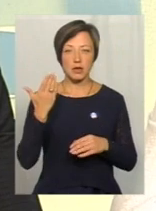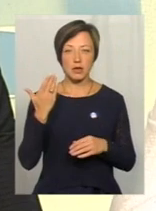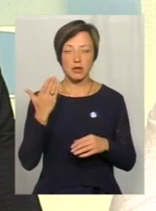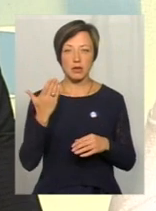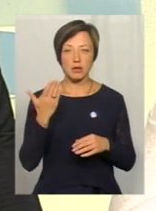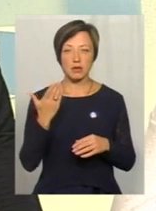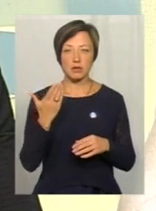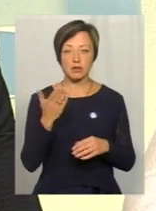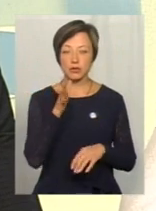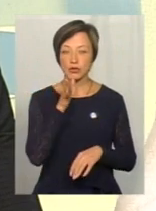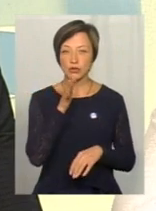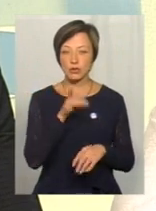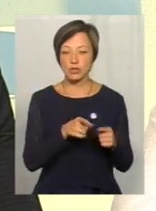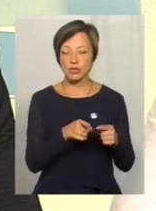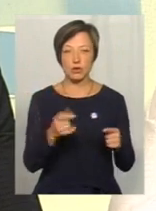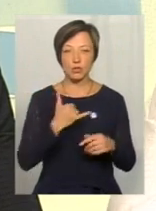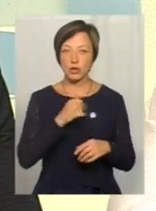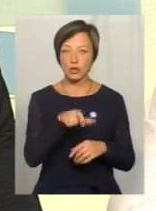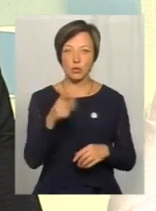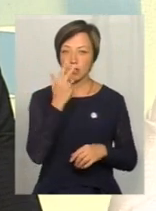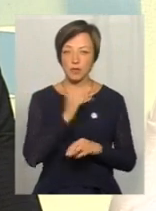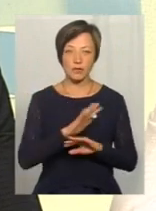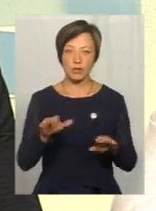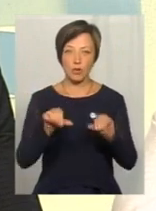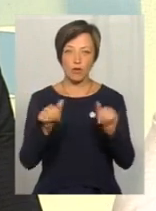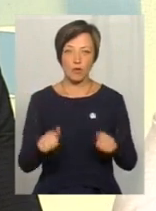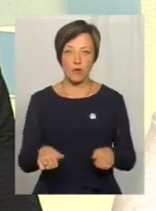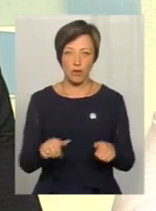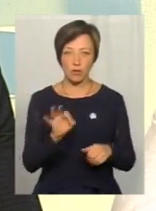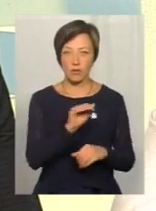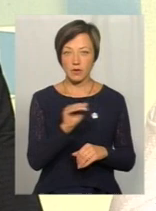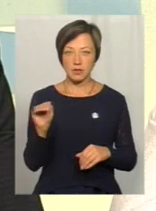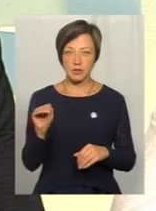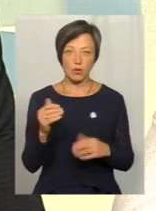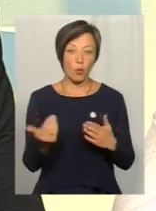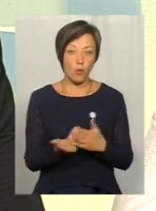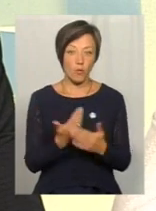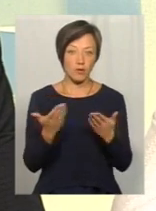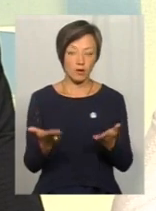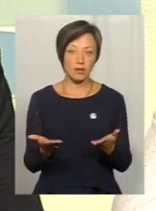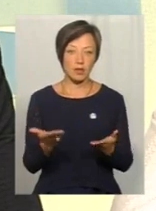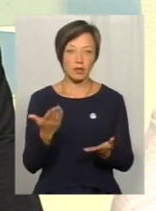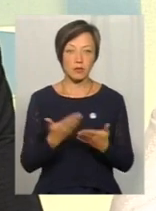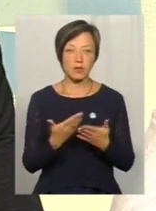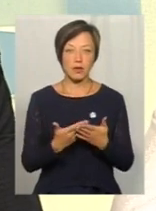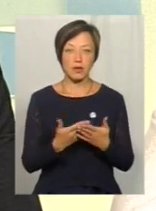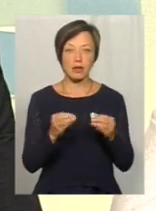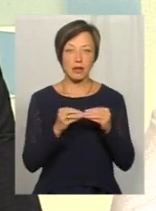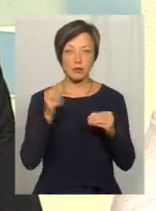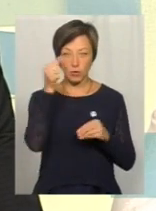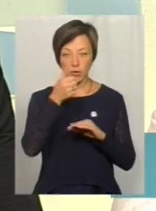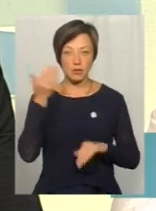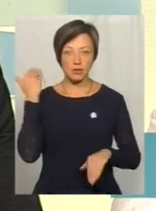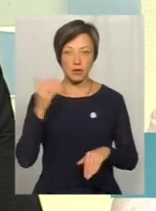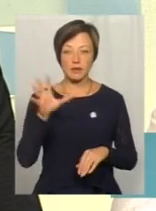часи, то в нас люди не привикли взагалі оформлятися. Тобто, це, якби, новина для них. І, якщо брати десь років 10 назад,